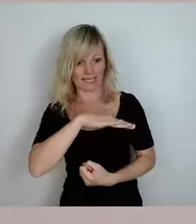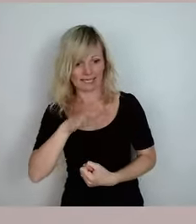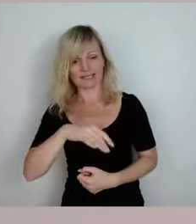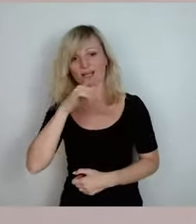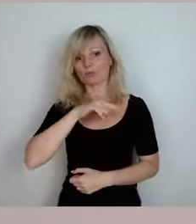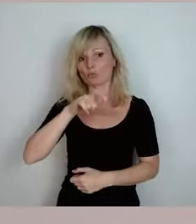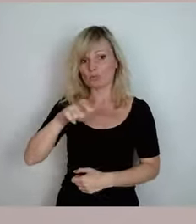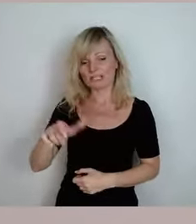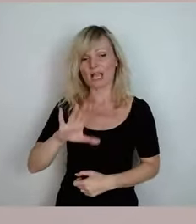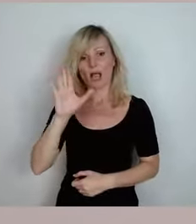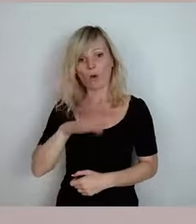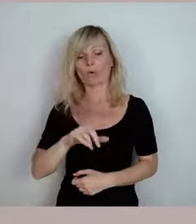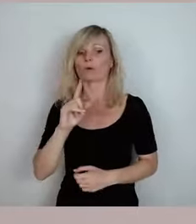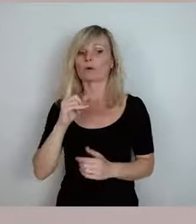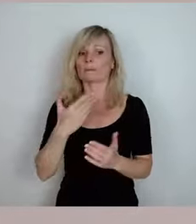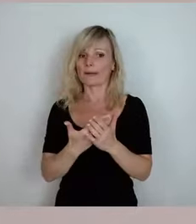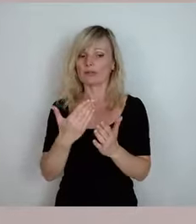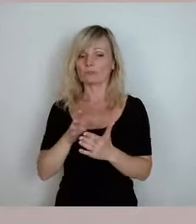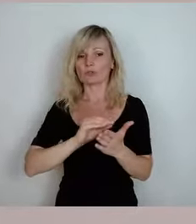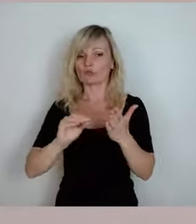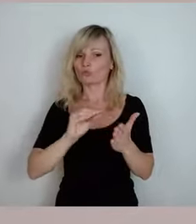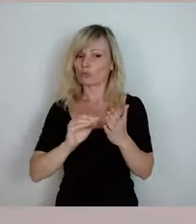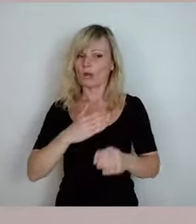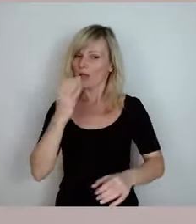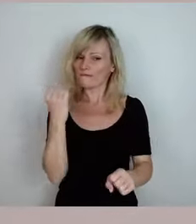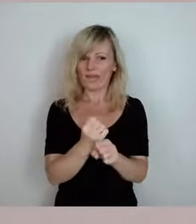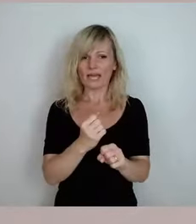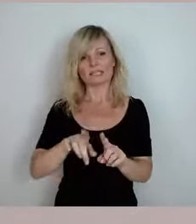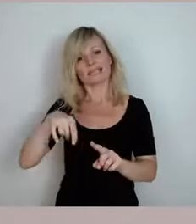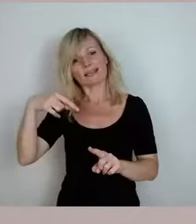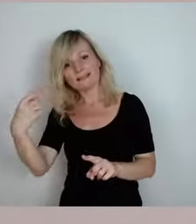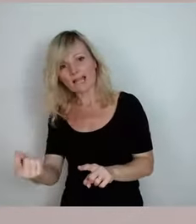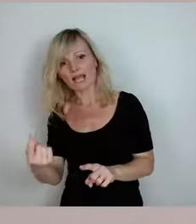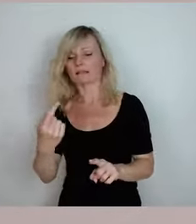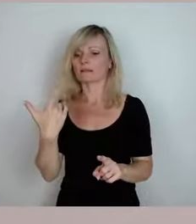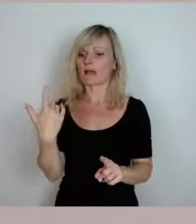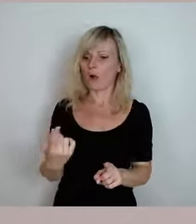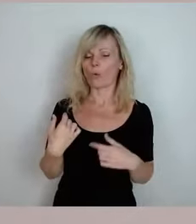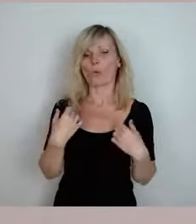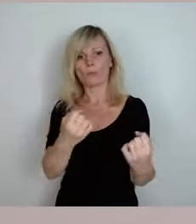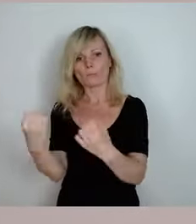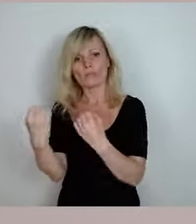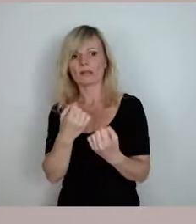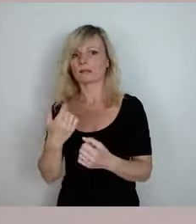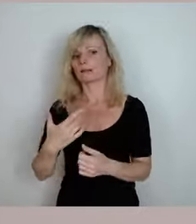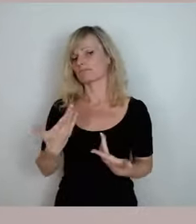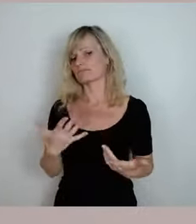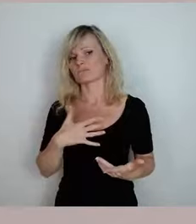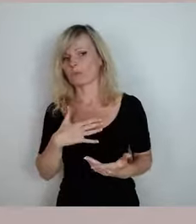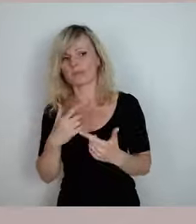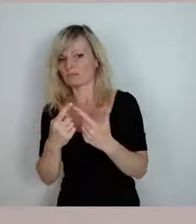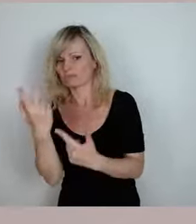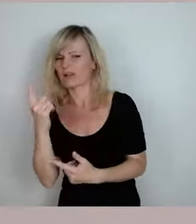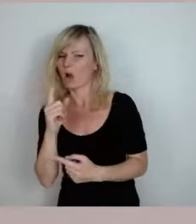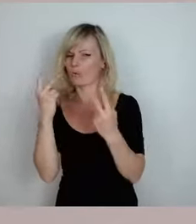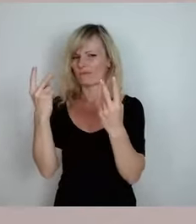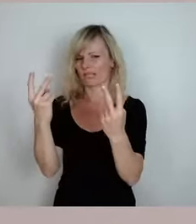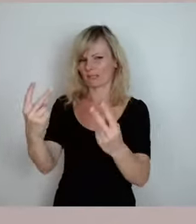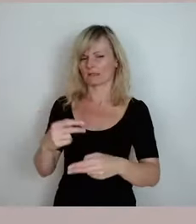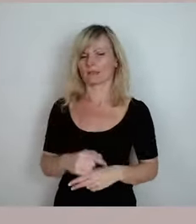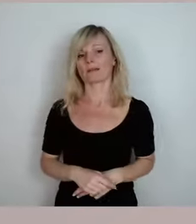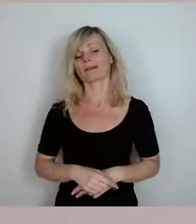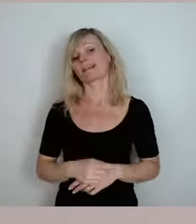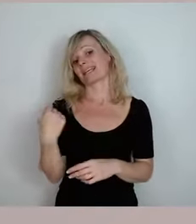Nachmittag, jetzt also ein bisschen unabhängig von dem unmittelbaren Schülerverkehr, ist auch ein wichtiges Anliegen. Fakt ist, ein Euro kann man nur einmal